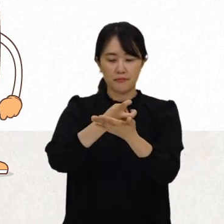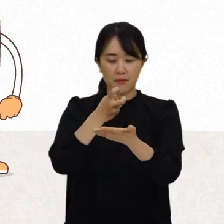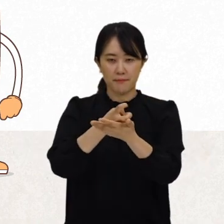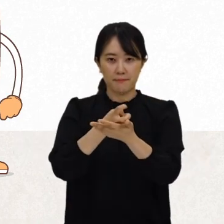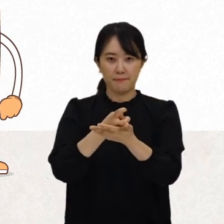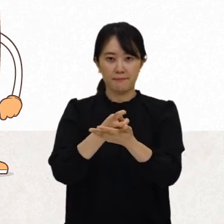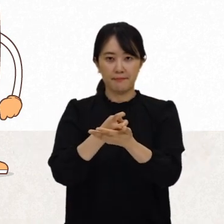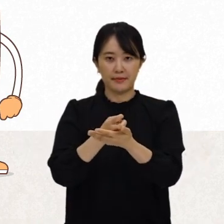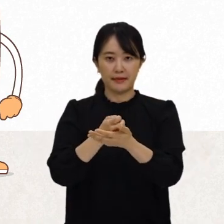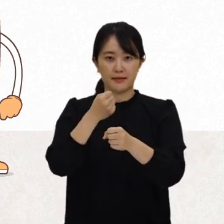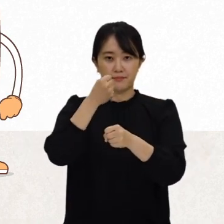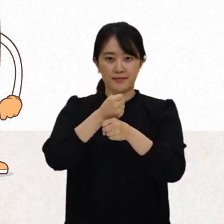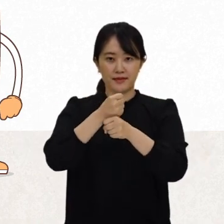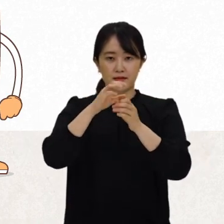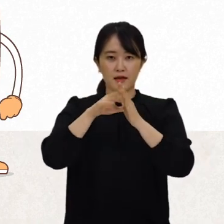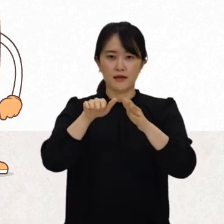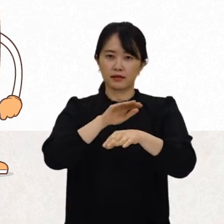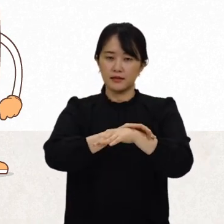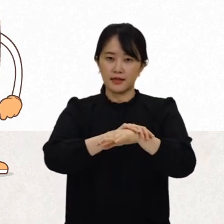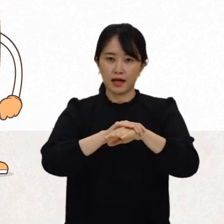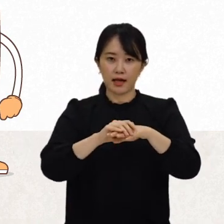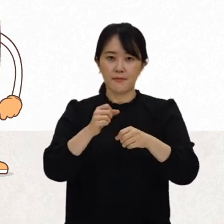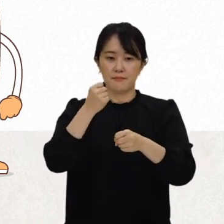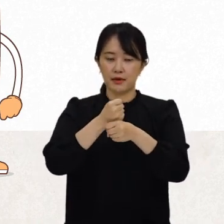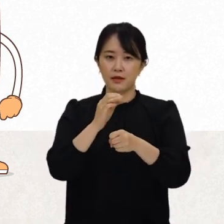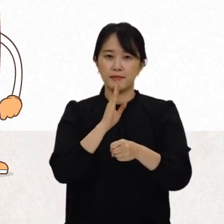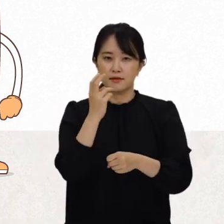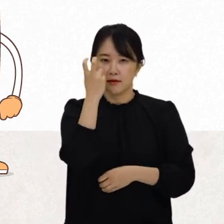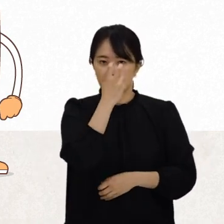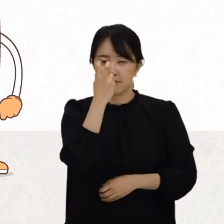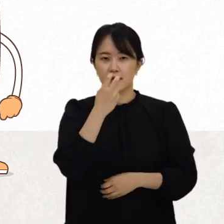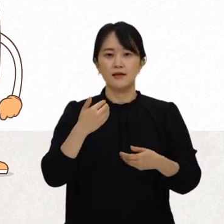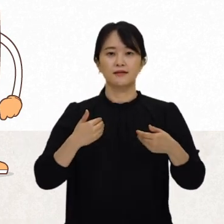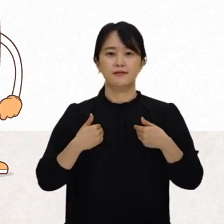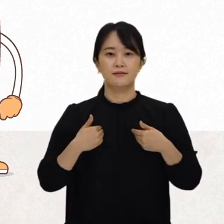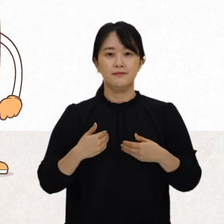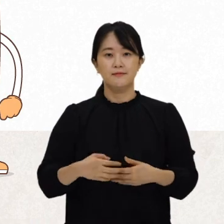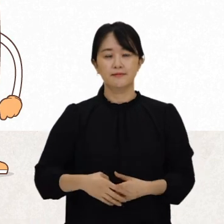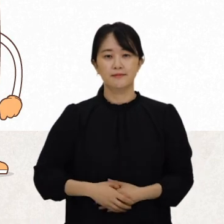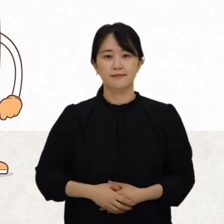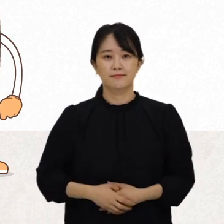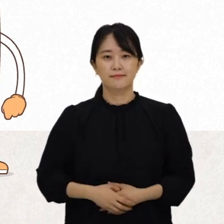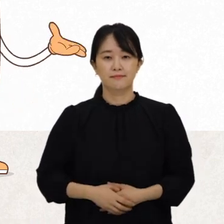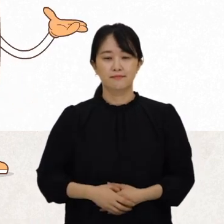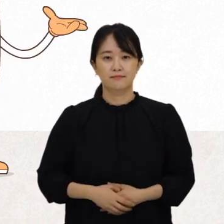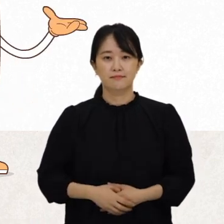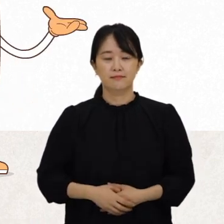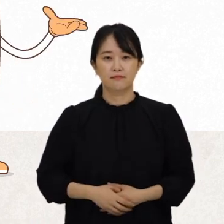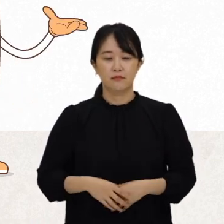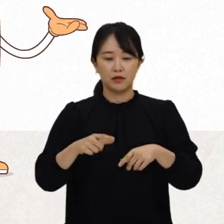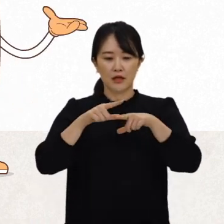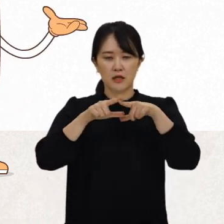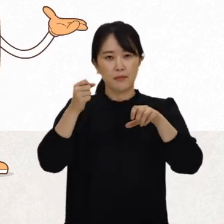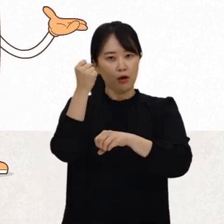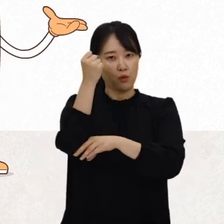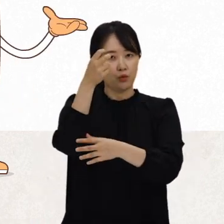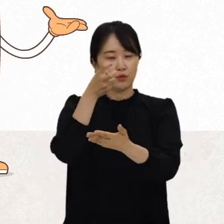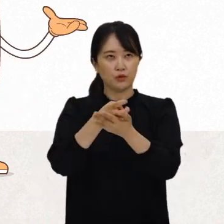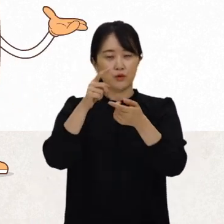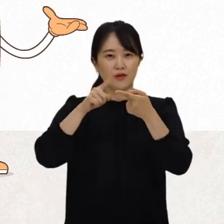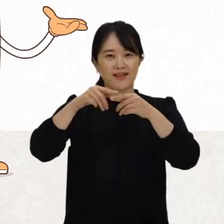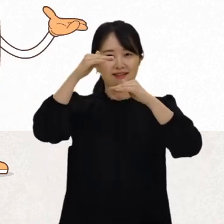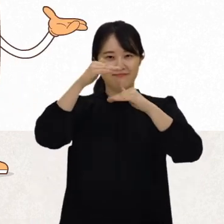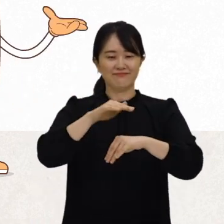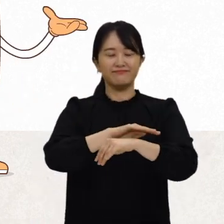관련해서 이러한 원칙이 잘 구현되었는지 검토할 수 있도록 하죠. 일반 원칙에 대한 내용